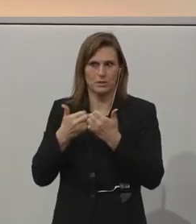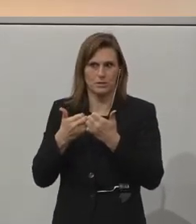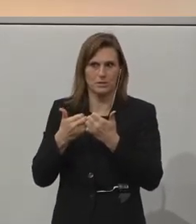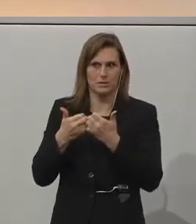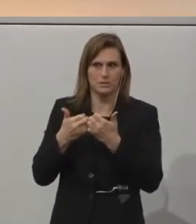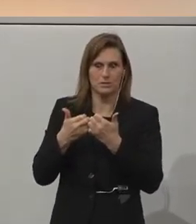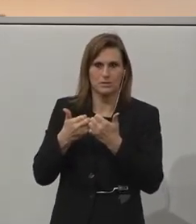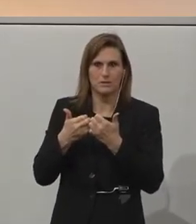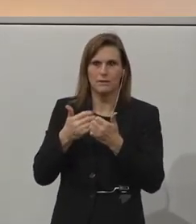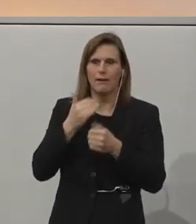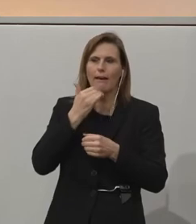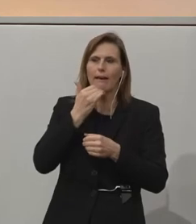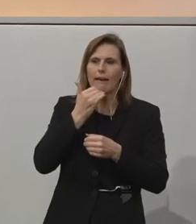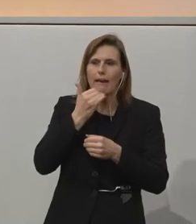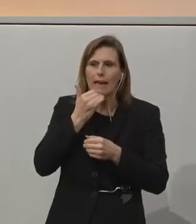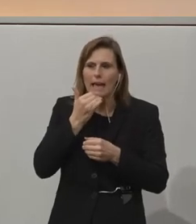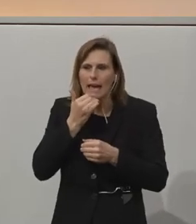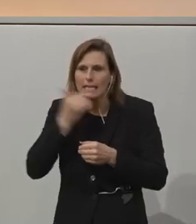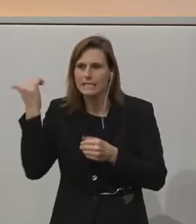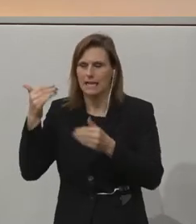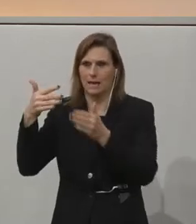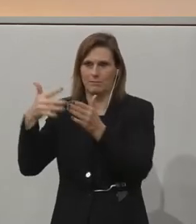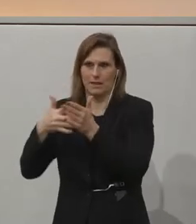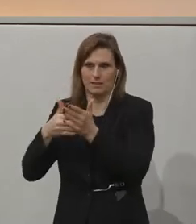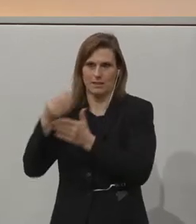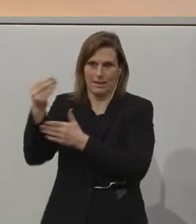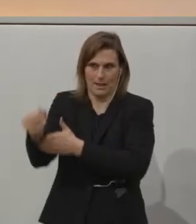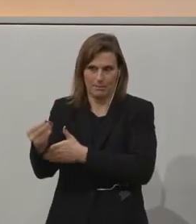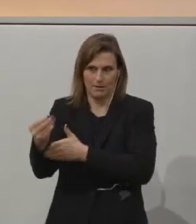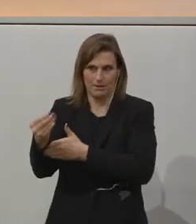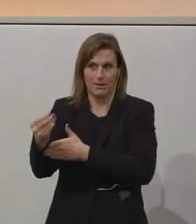turns out to be beautiful. The third thing